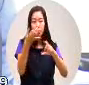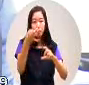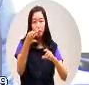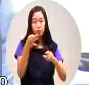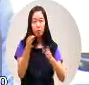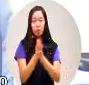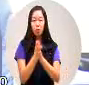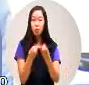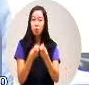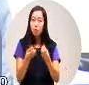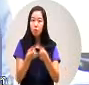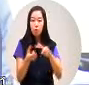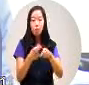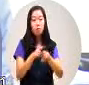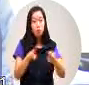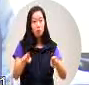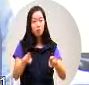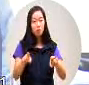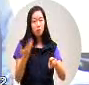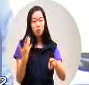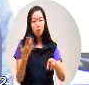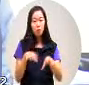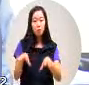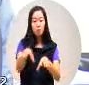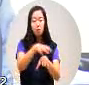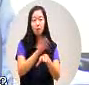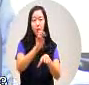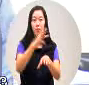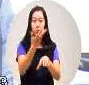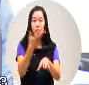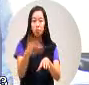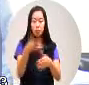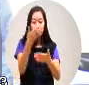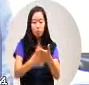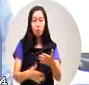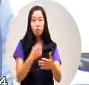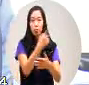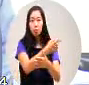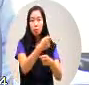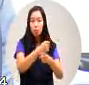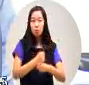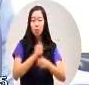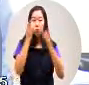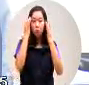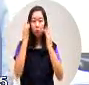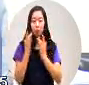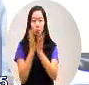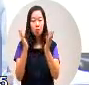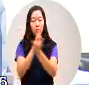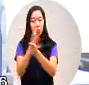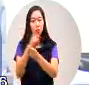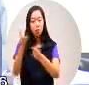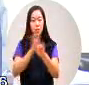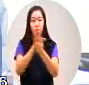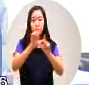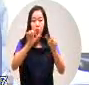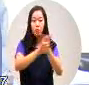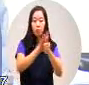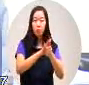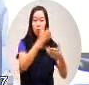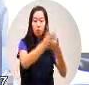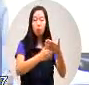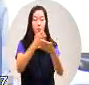如何公平化我们有38区把他扣掉纳马下桃园区茂林区大爱的给他扣掉